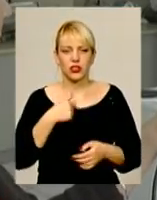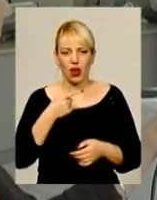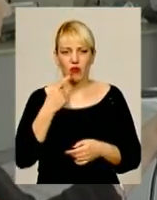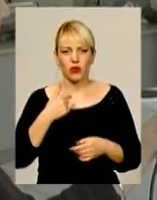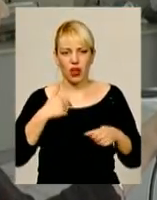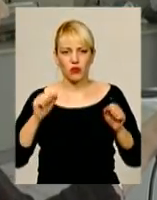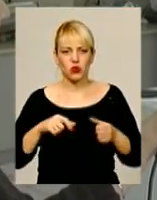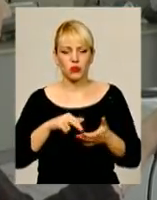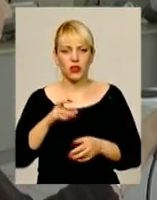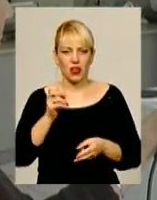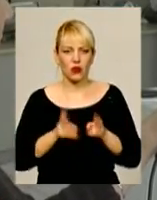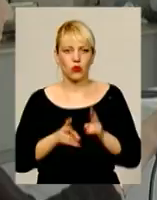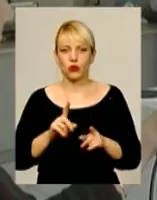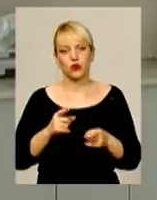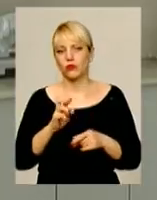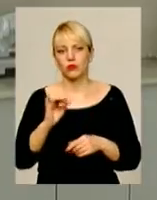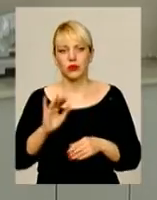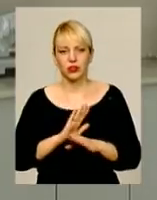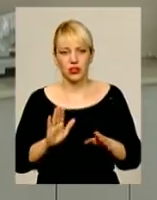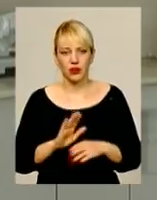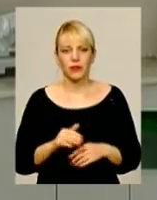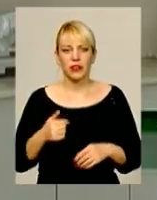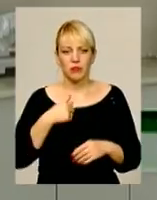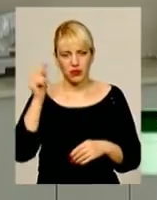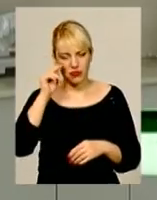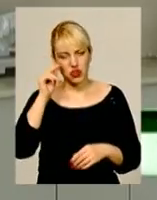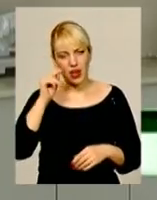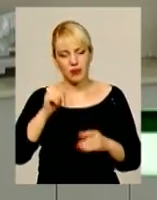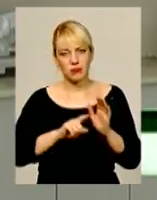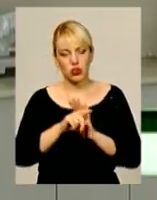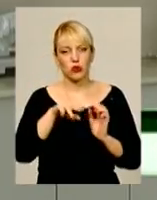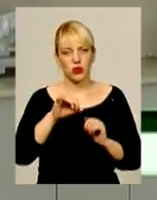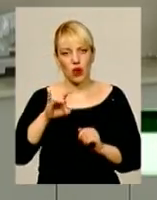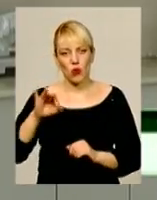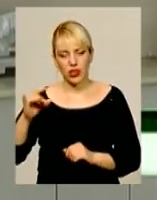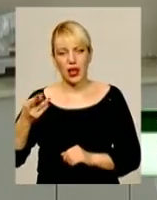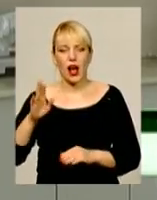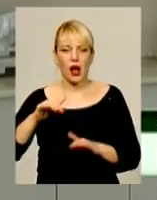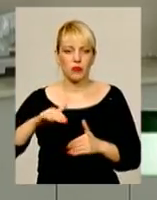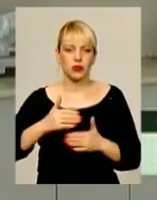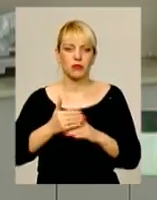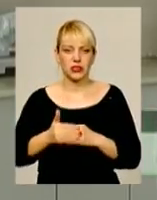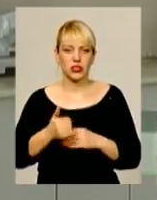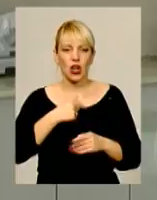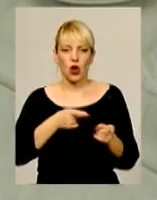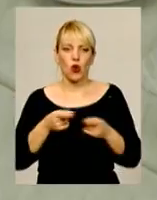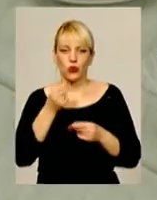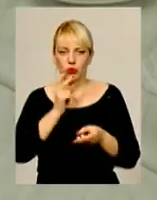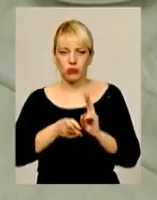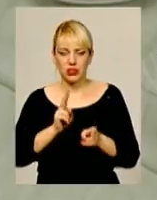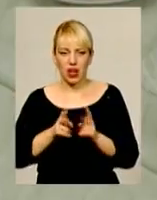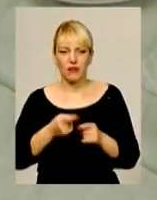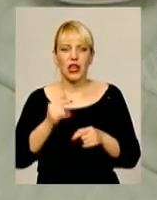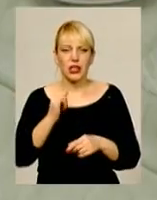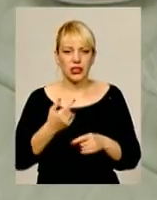можу піти на кухаря, чому б ні? Ми вивчаємо теорію спочатку, а пізніше ми вже готуємо страви. Нам дається